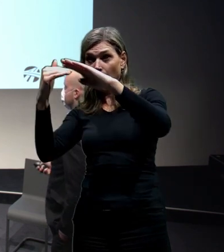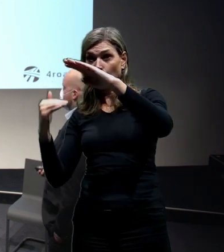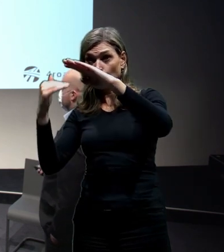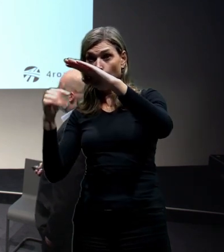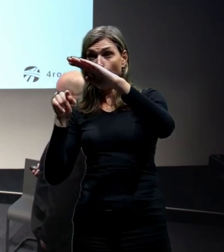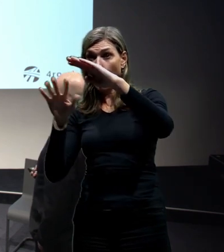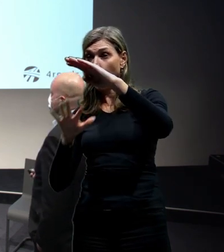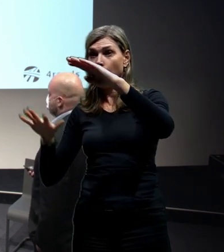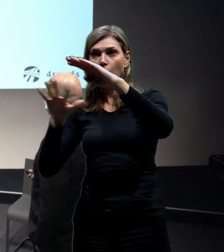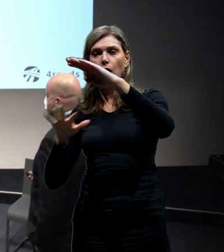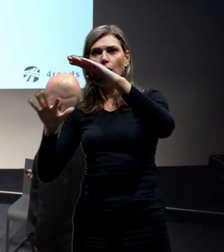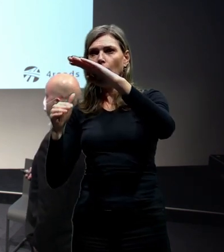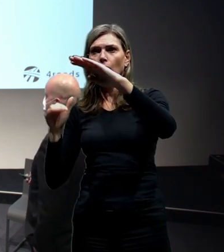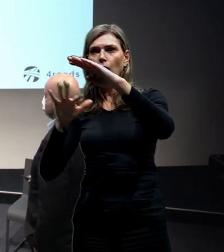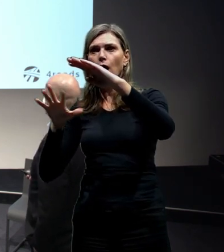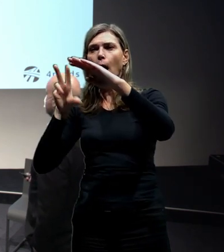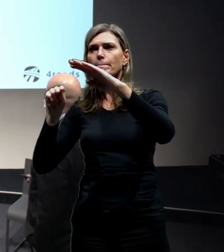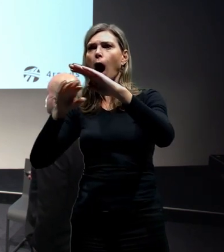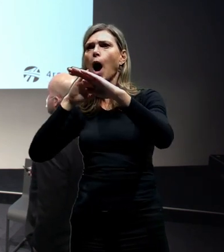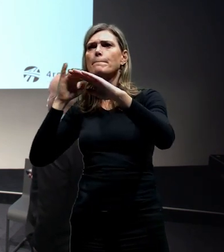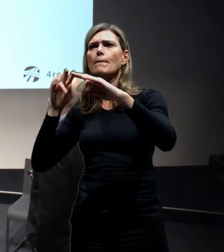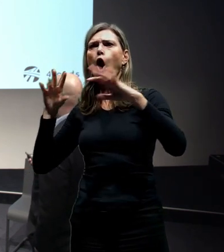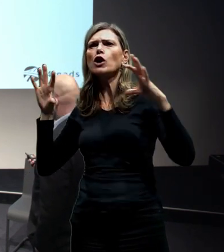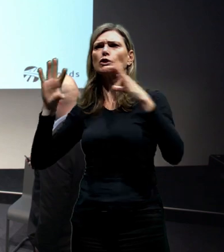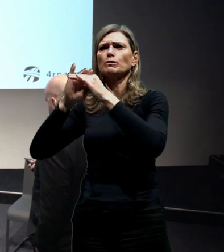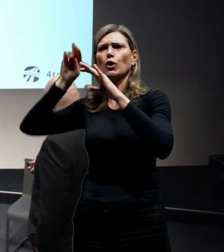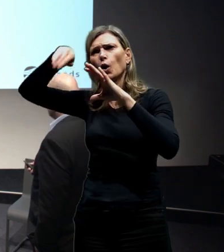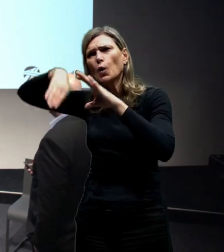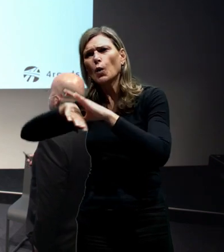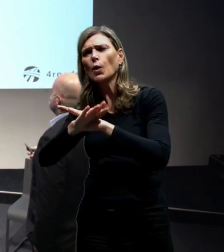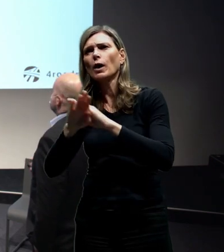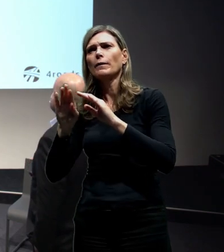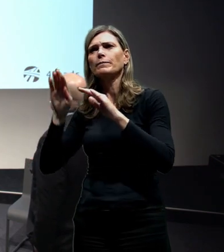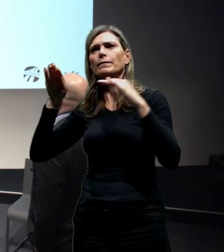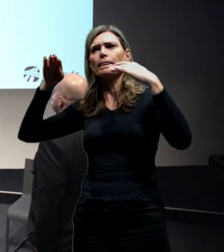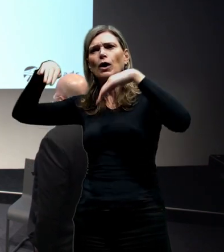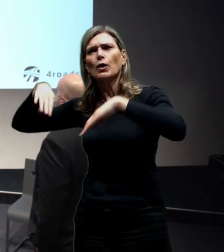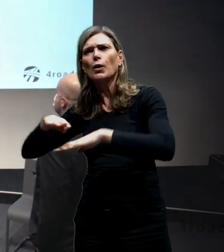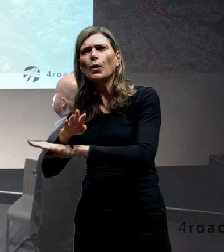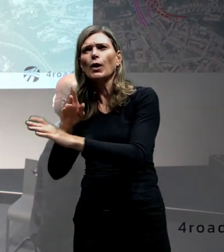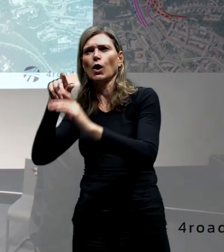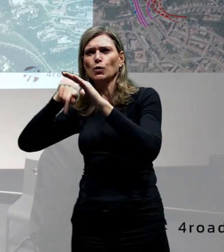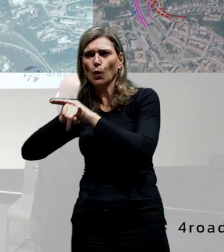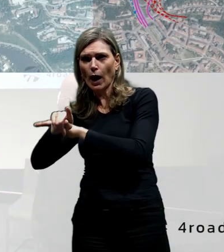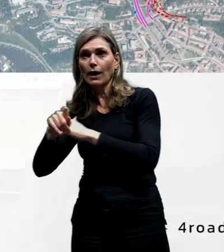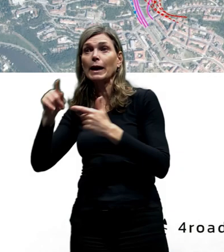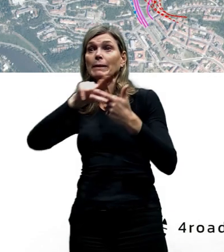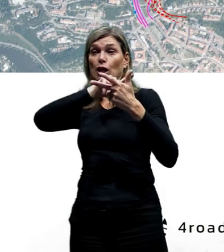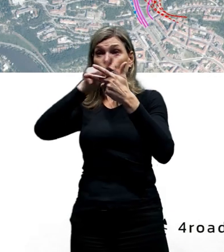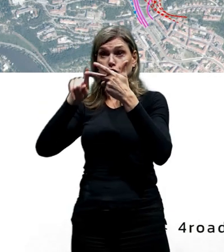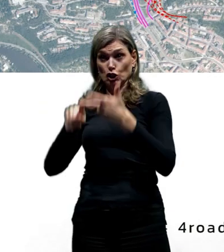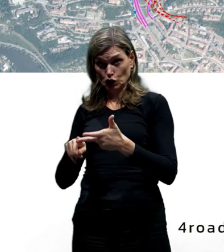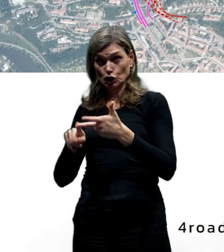obrovské rozplety hloubených tunelů. Když se dostanu k další variantě, což je